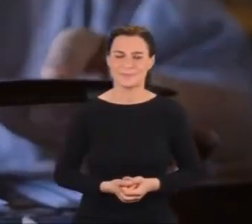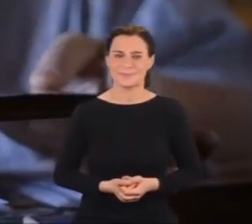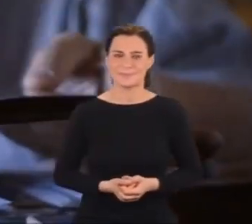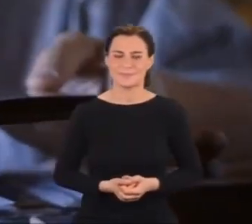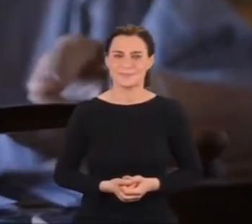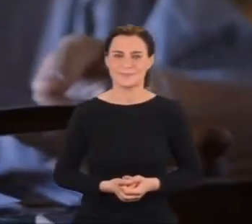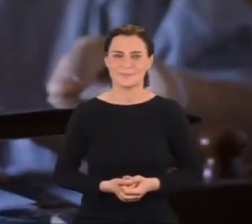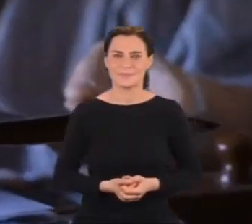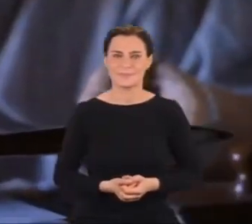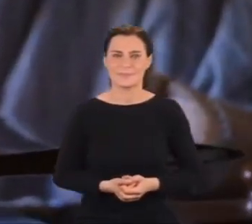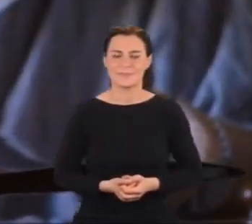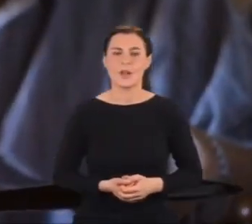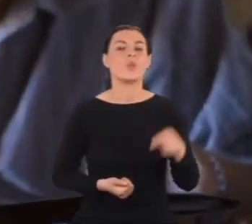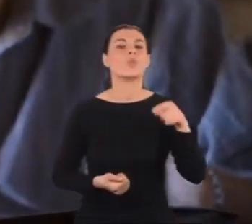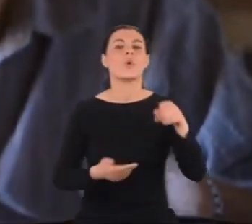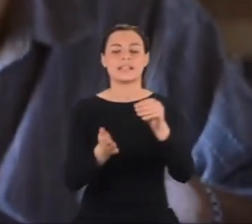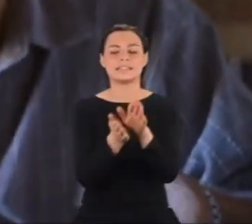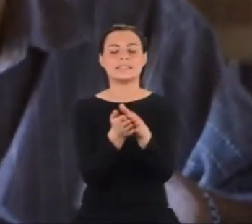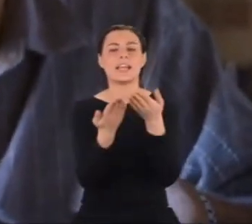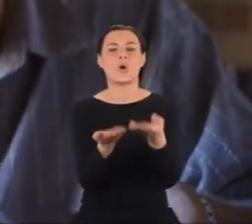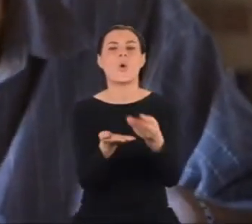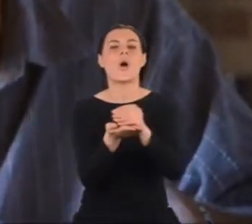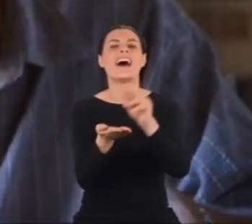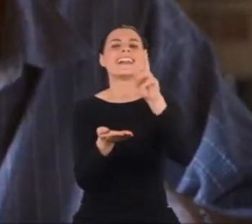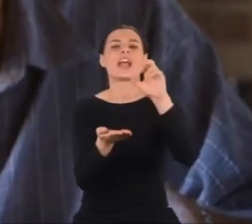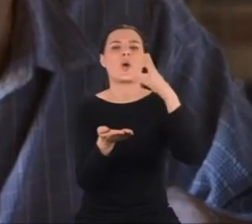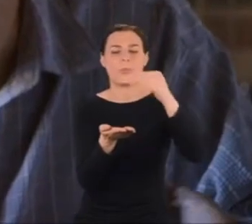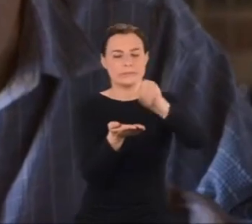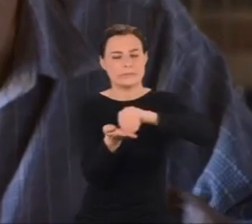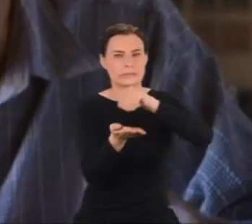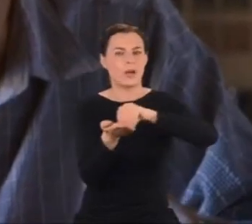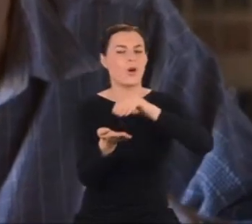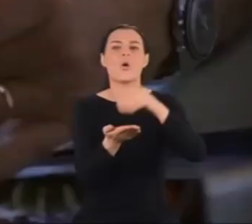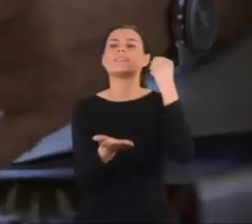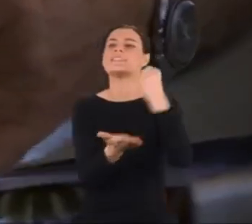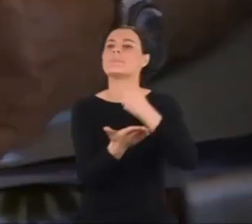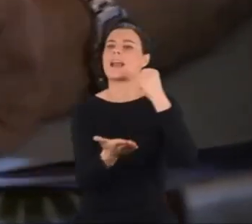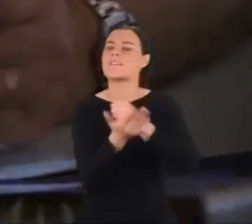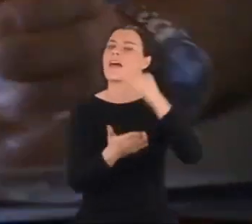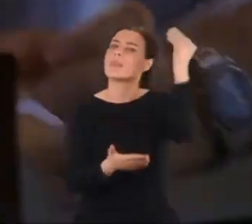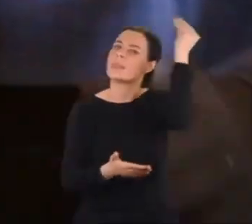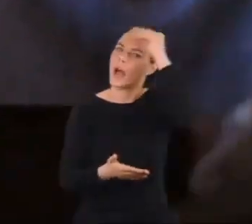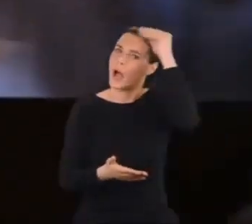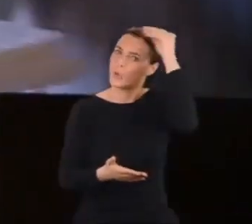Mam tu rękopis jego rozprawy poświęconej naukom społecznym.